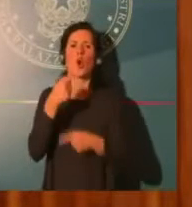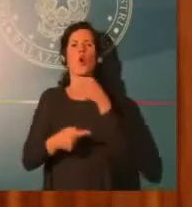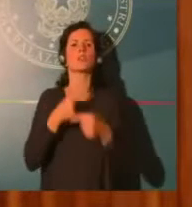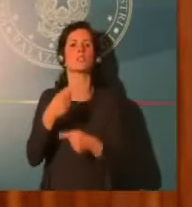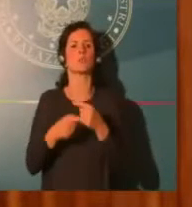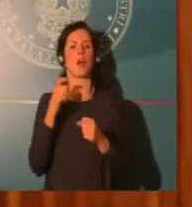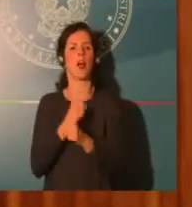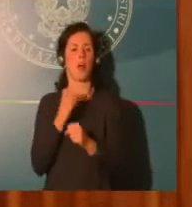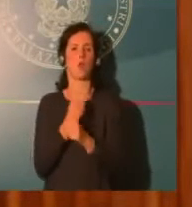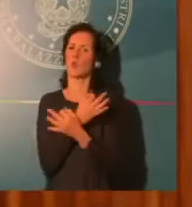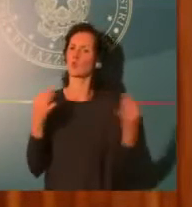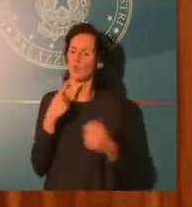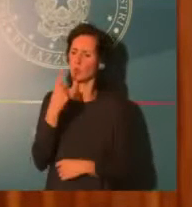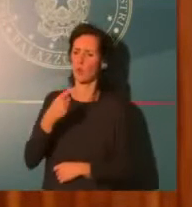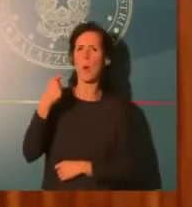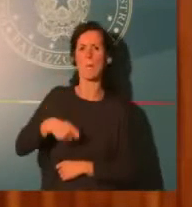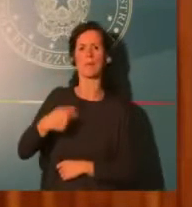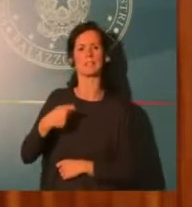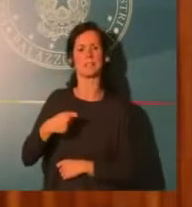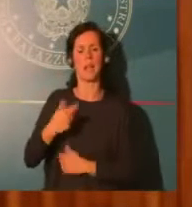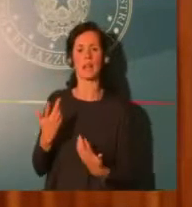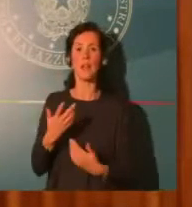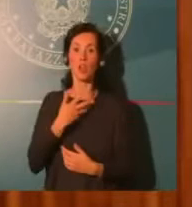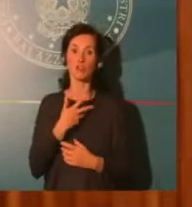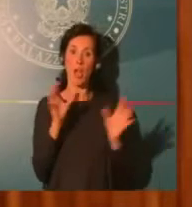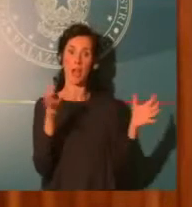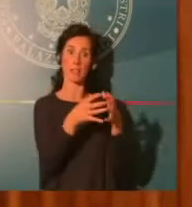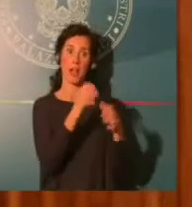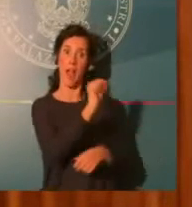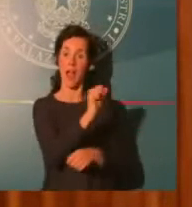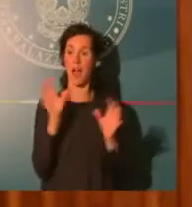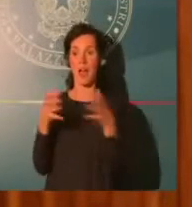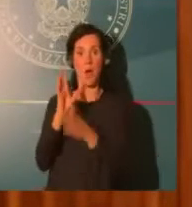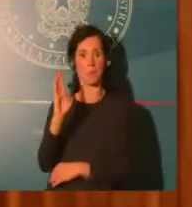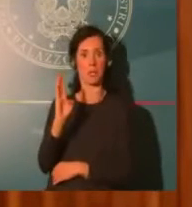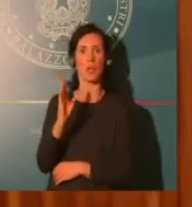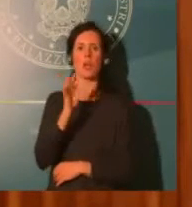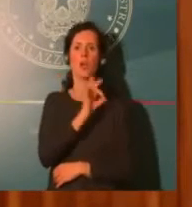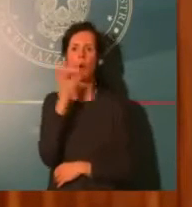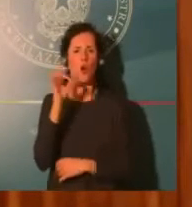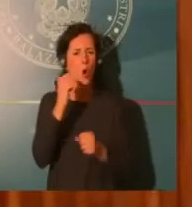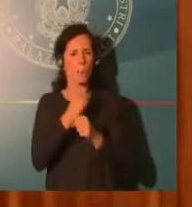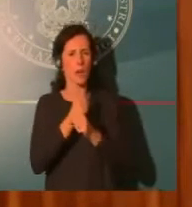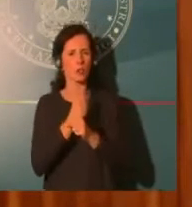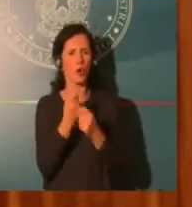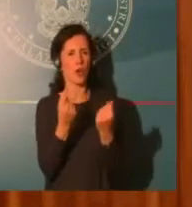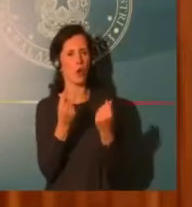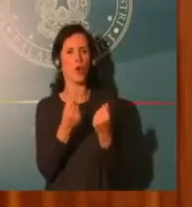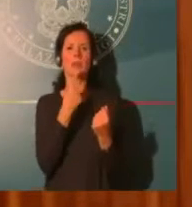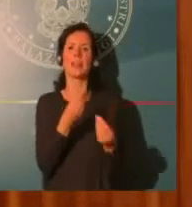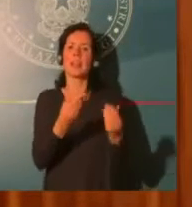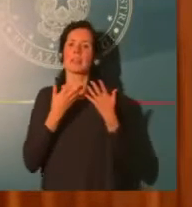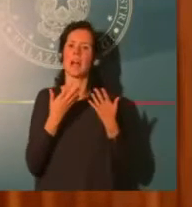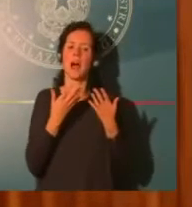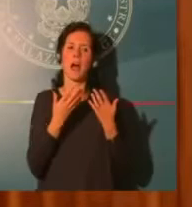che portano a maggiori contagi o che invece proteggono meglio tutti gli imprenditori, tutti gli